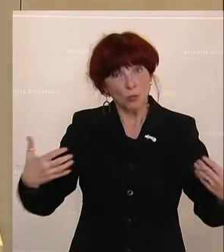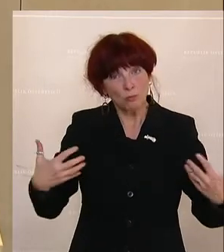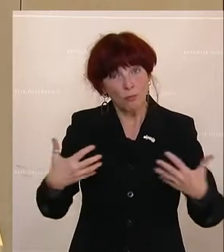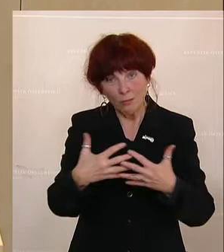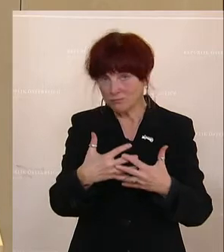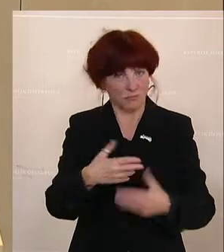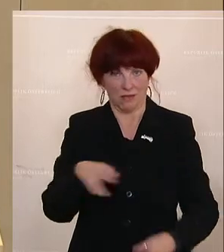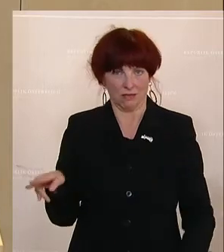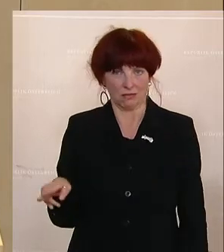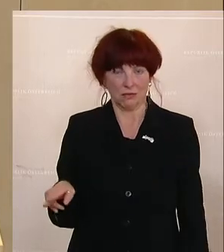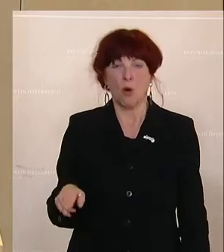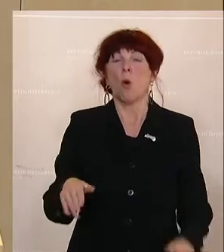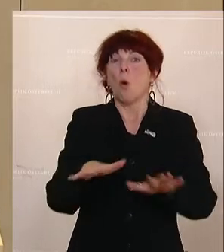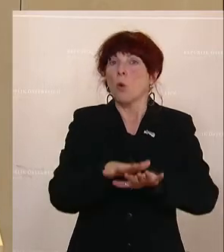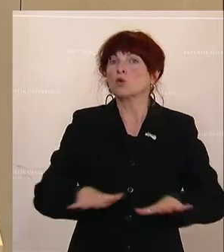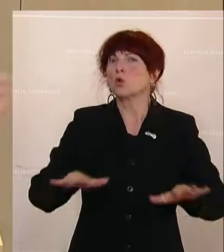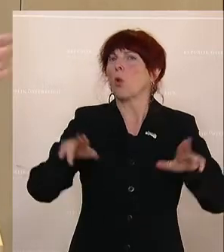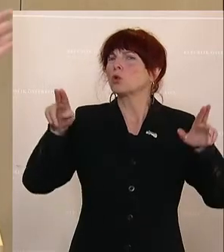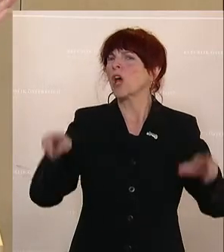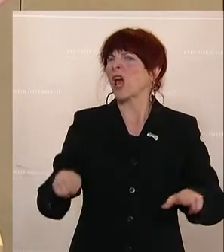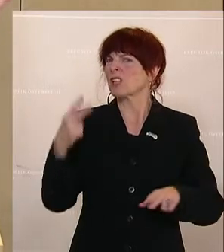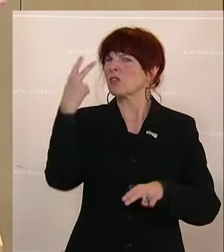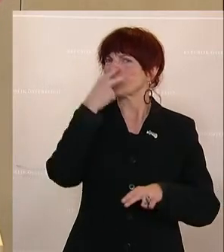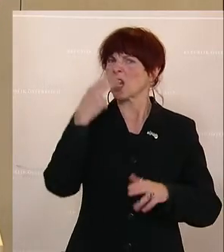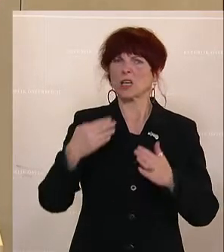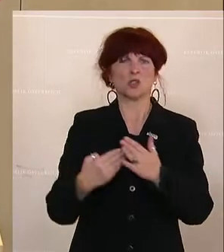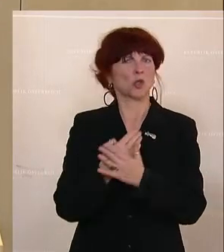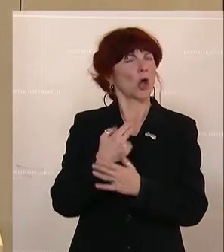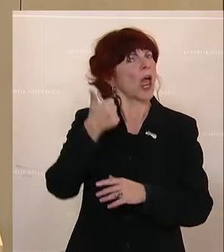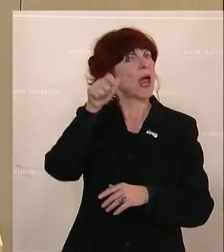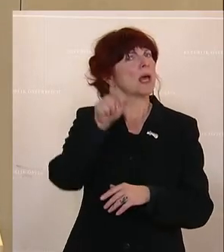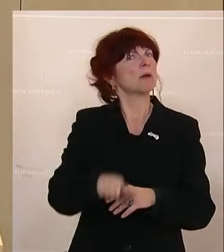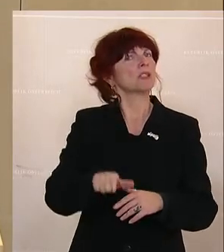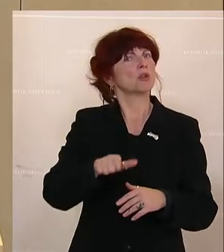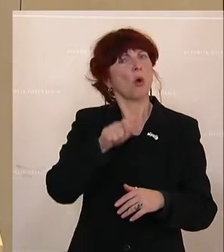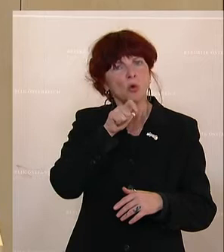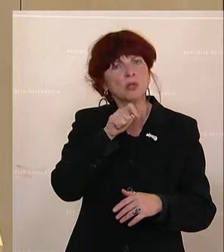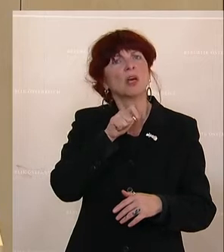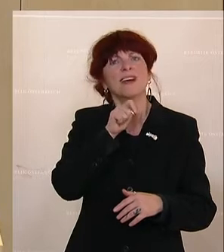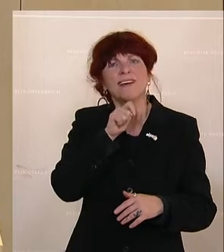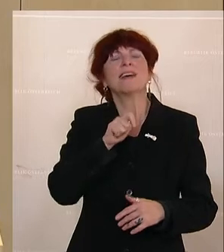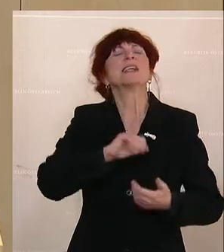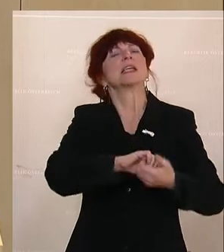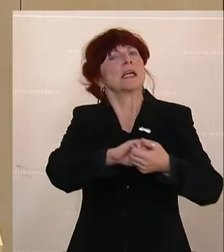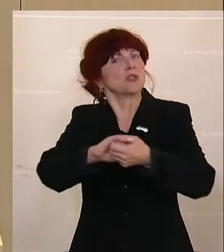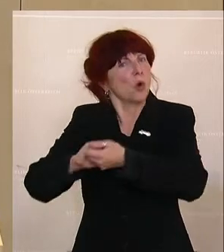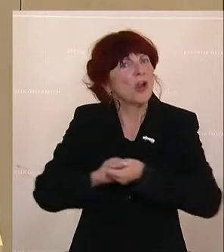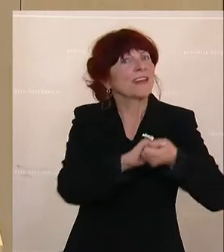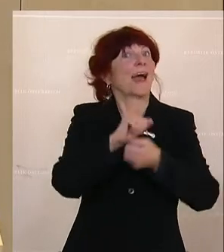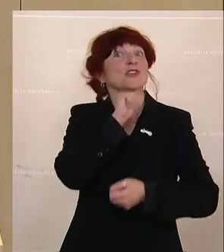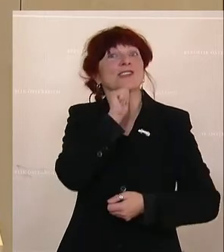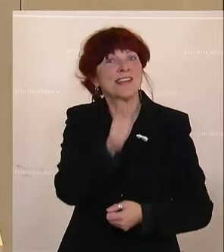neues Grundrechtsverständnis ein. Es ist jemand unsolidarisch, der nicht alles mitmacht, sich nicht impfen lassen will.